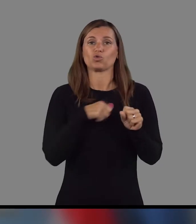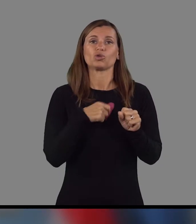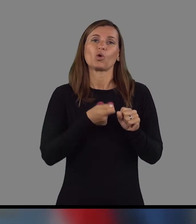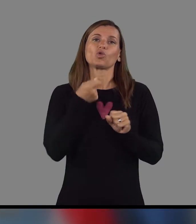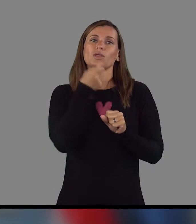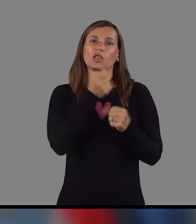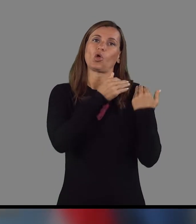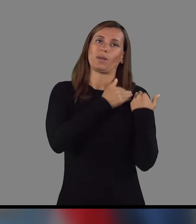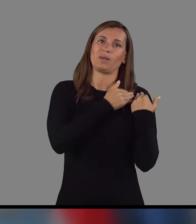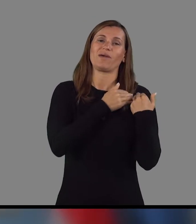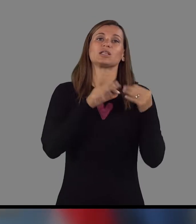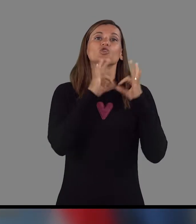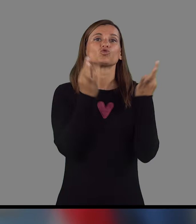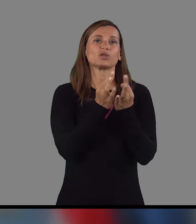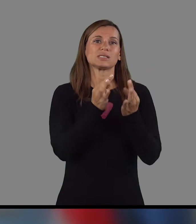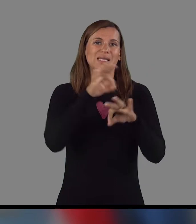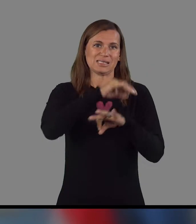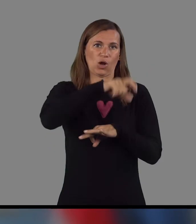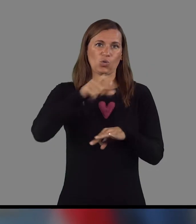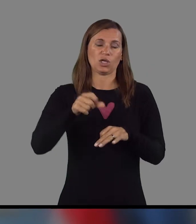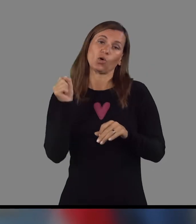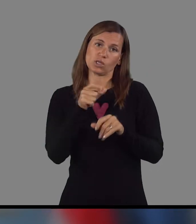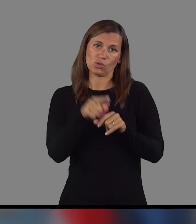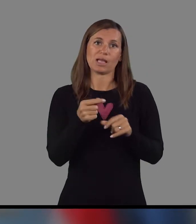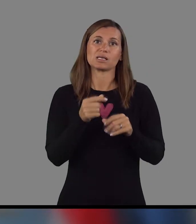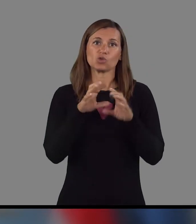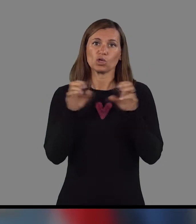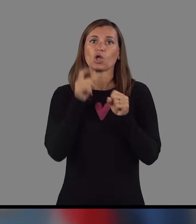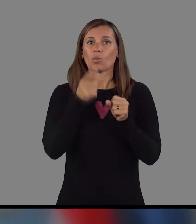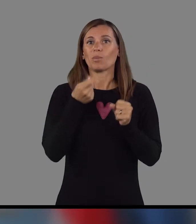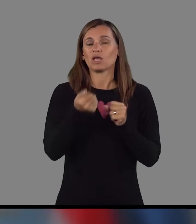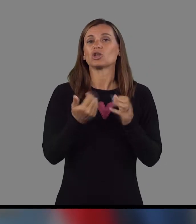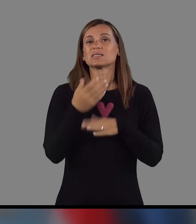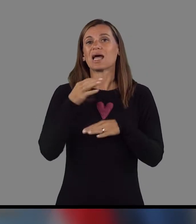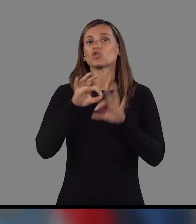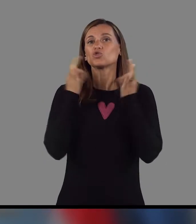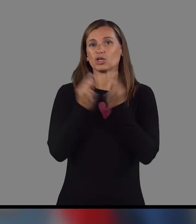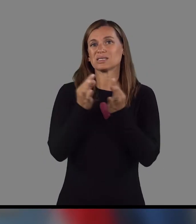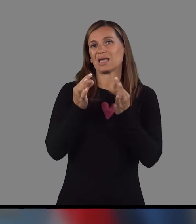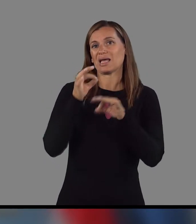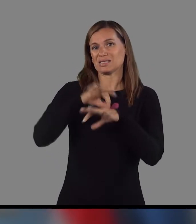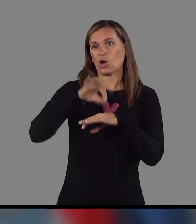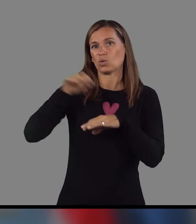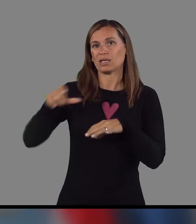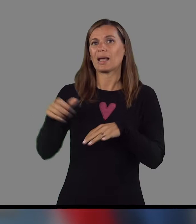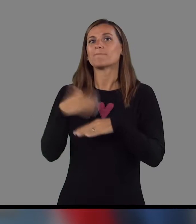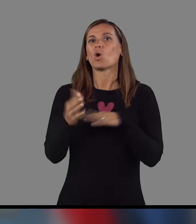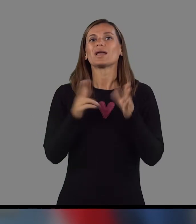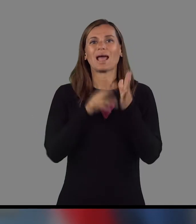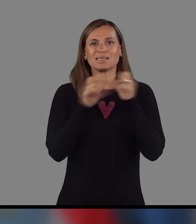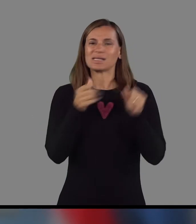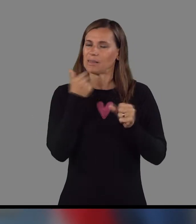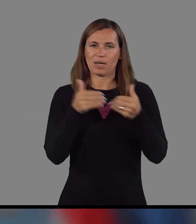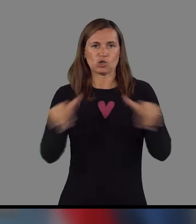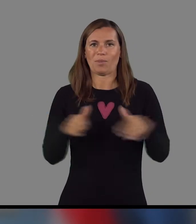dodatno obremenjevati družinskih zdravnikov, tako da bo ta storitev plačena za družinske zdravnike po realizaciji brez omejitve. To ne